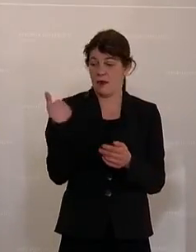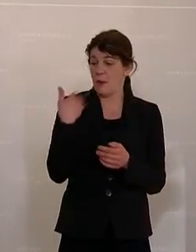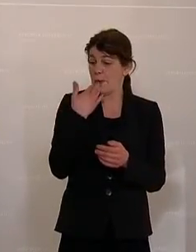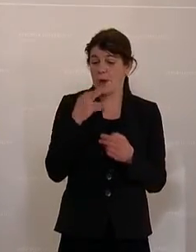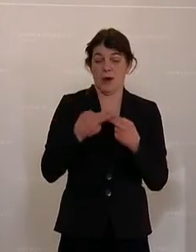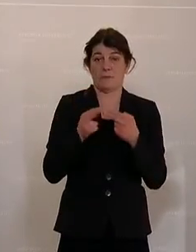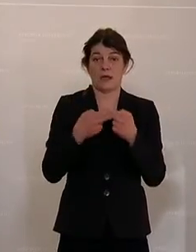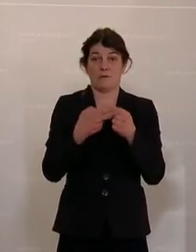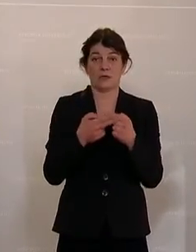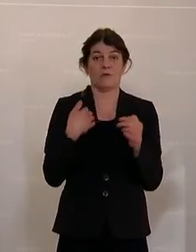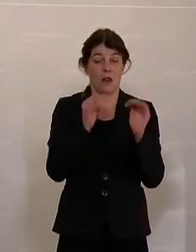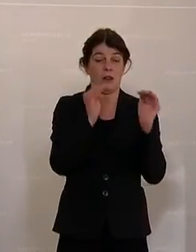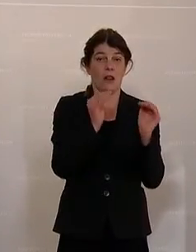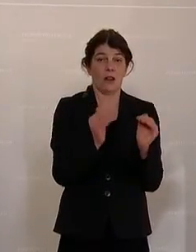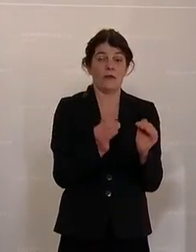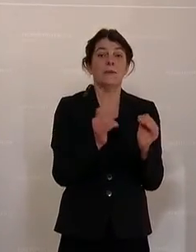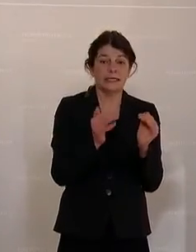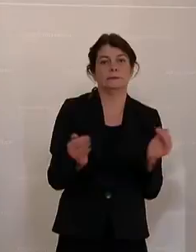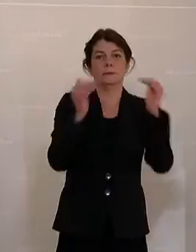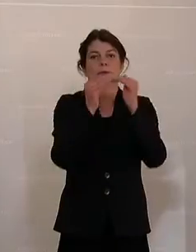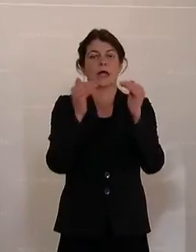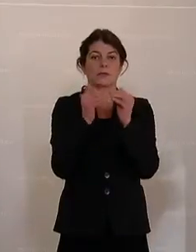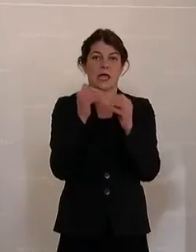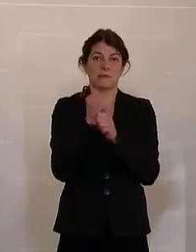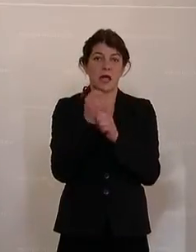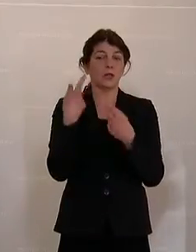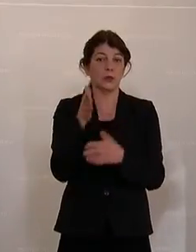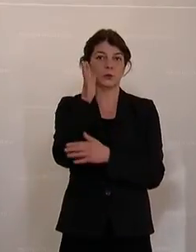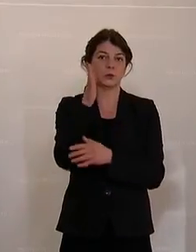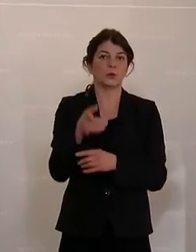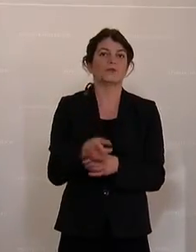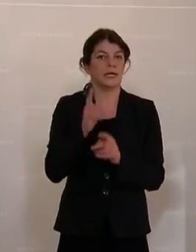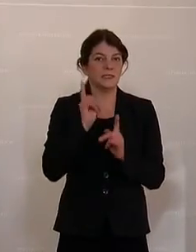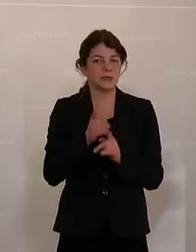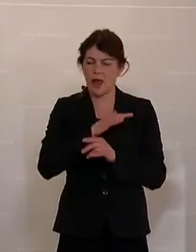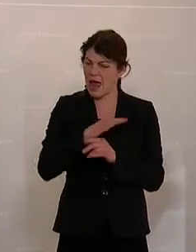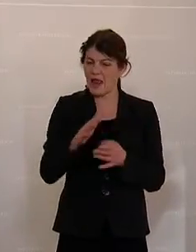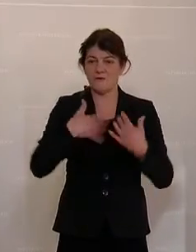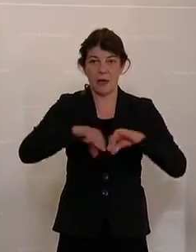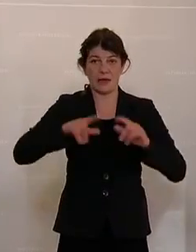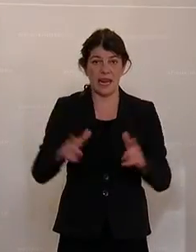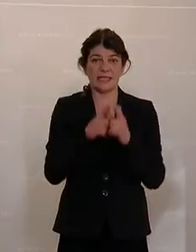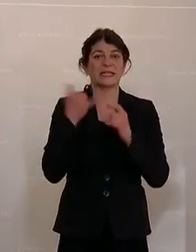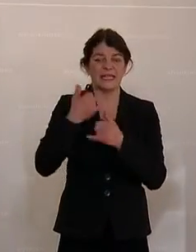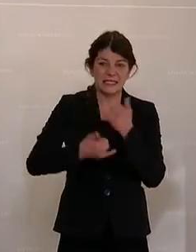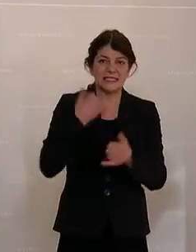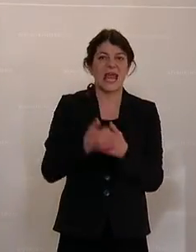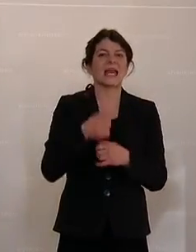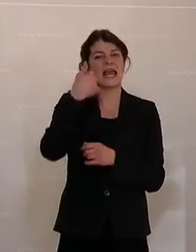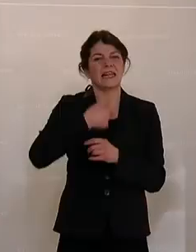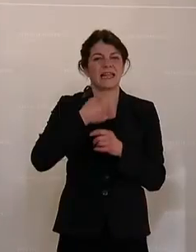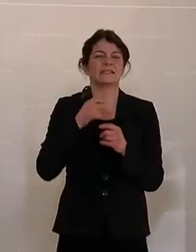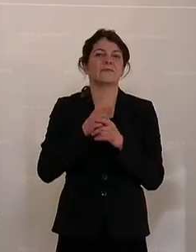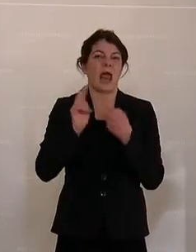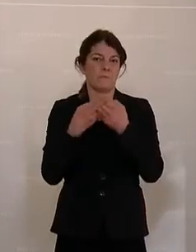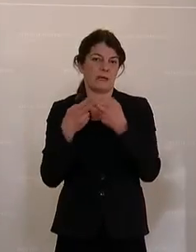Anpassungen entstanden sind, ausgleicht und zudem in Zukunft aller Familienleistungen eine jährliche Indexanpassung